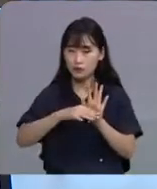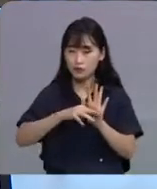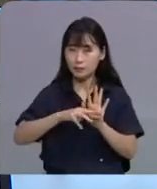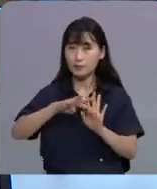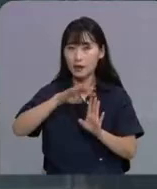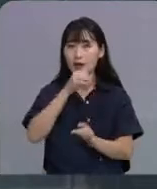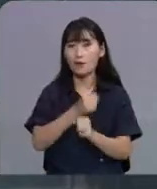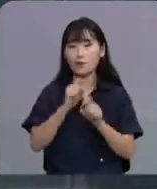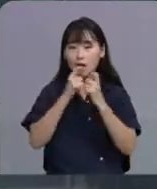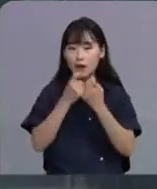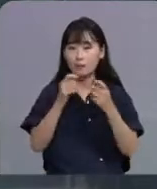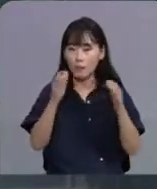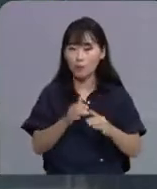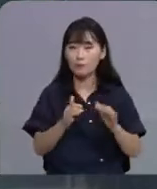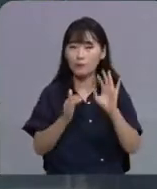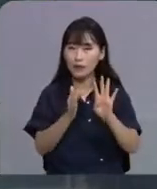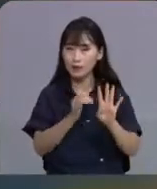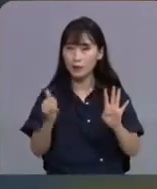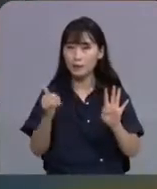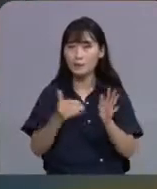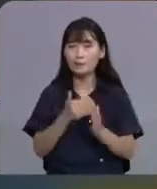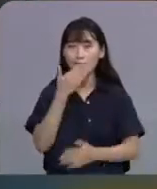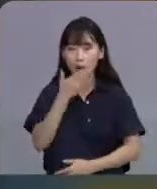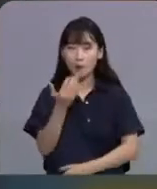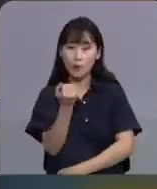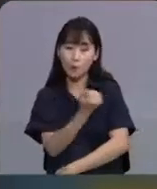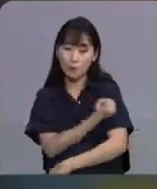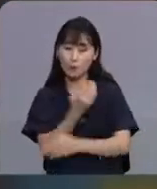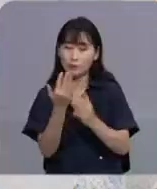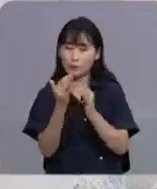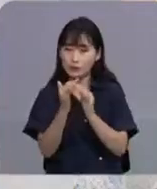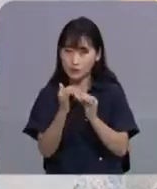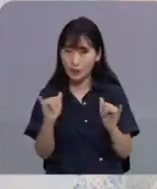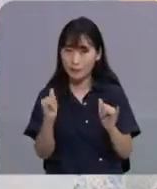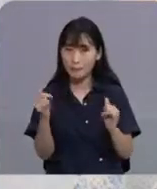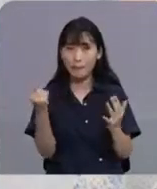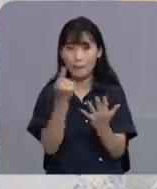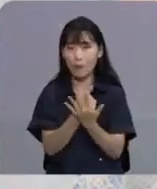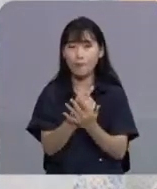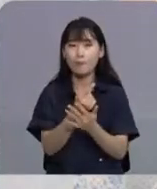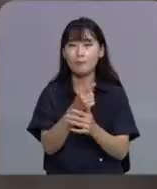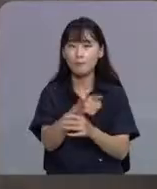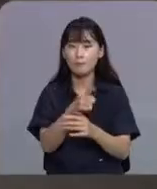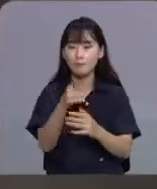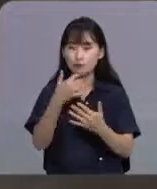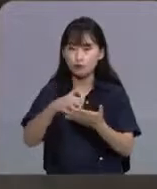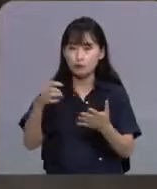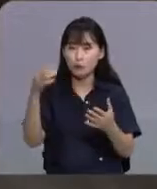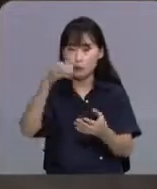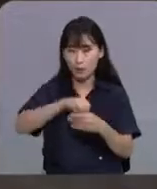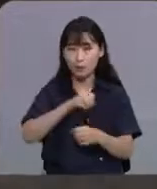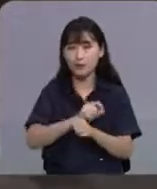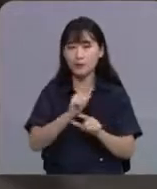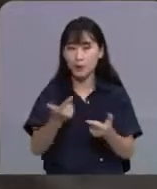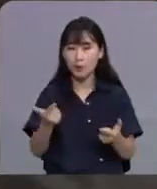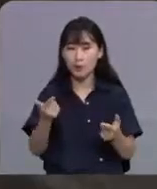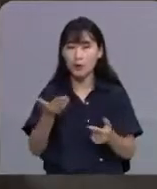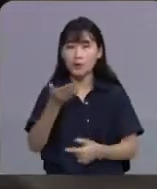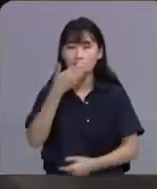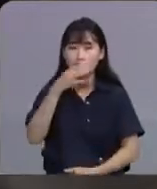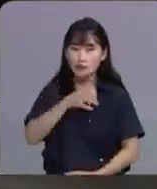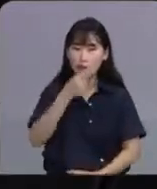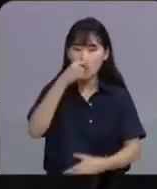백신 접종자는 포함하지 않습니다. 음식점과 카페도 밤 10시까지 문을 열 수 있습니다. 다만 밤 9시를 넘겨